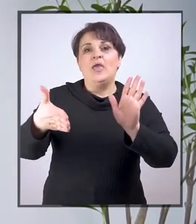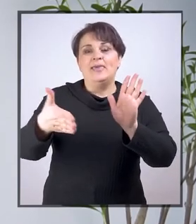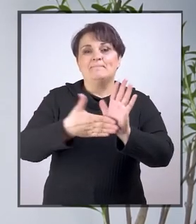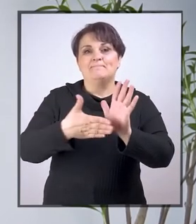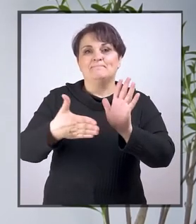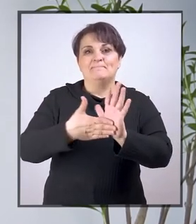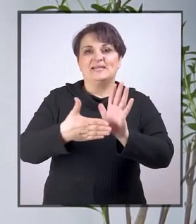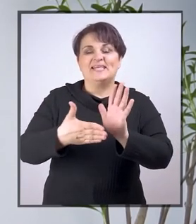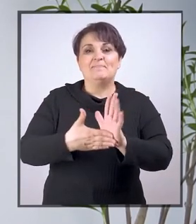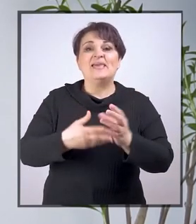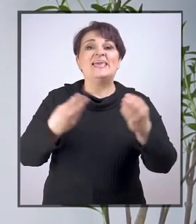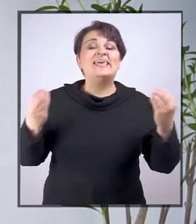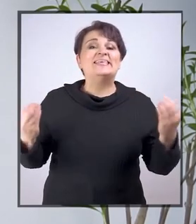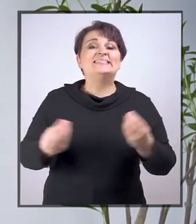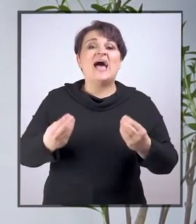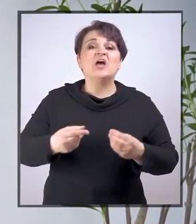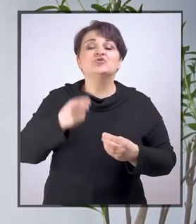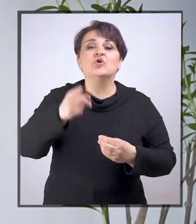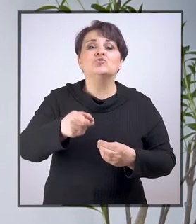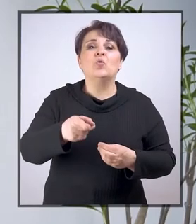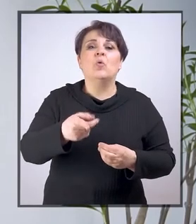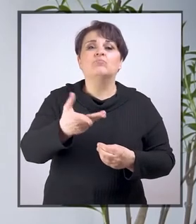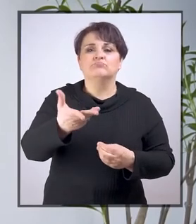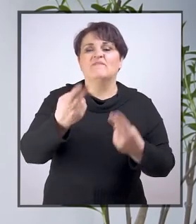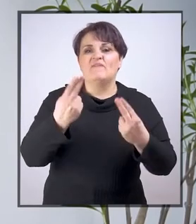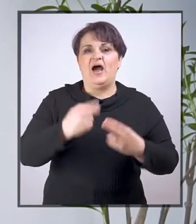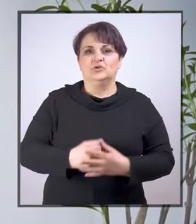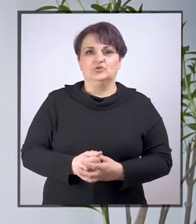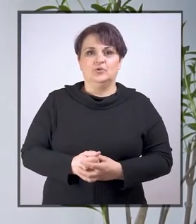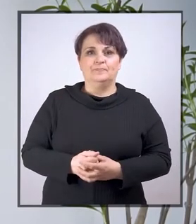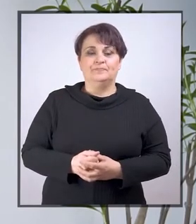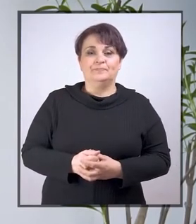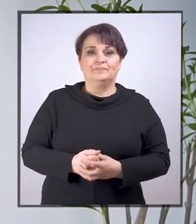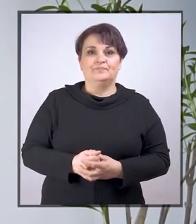i primjera zašto je to toliko važno.